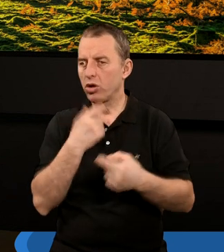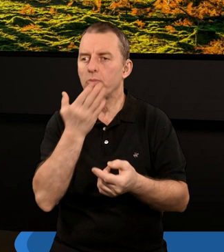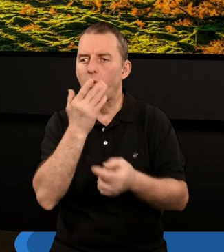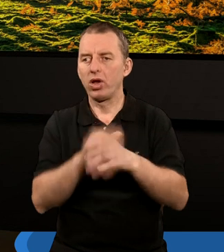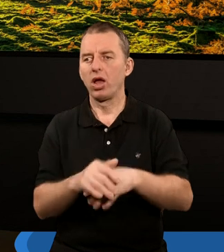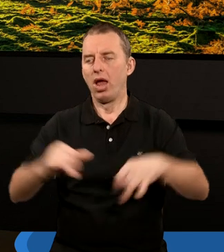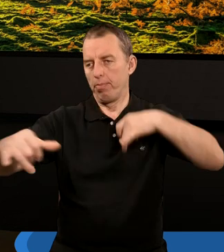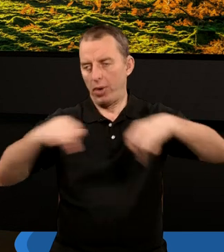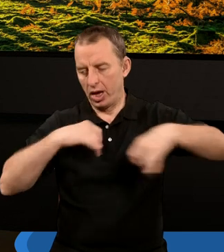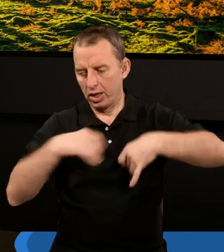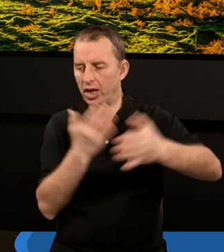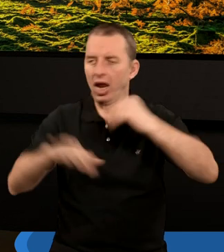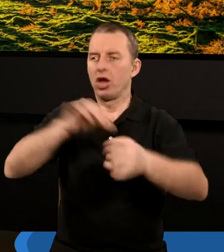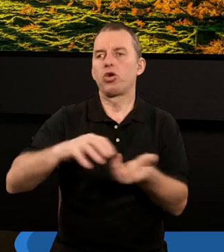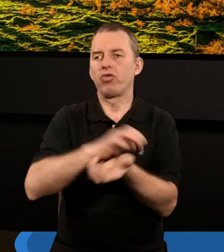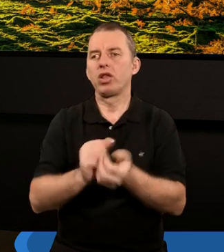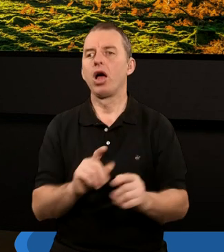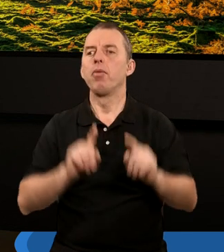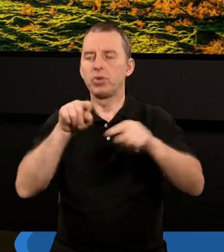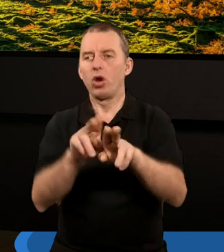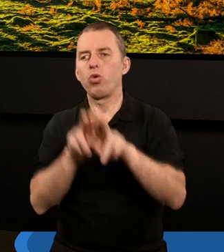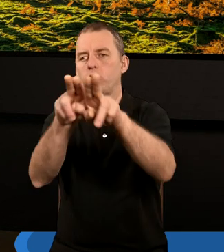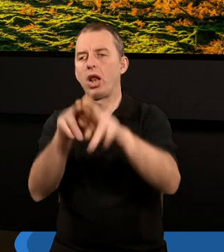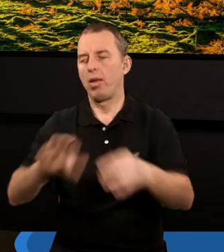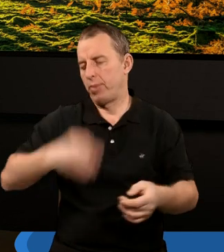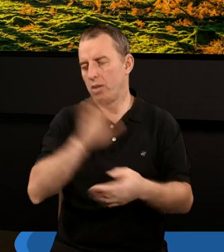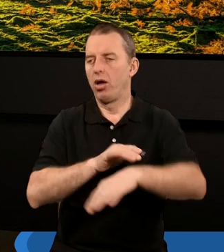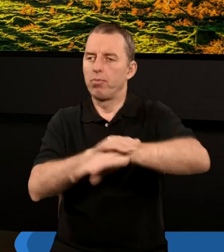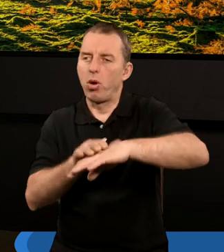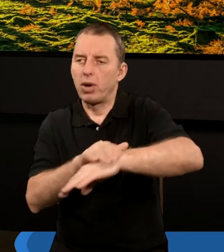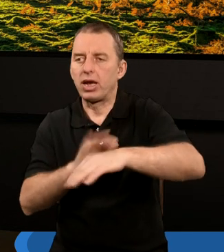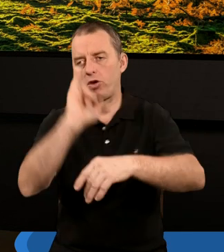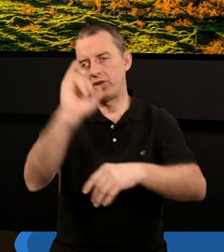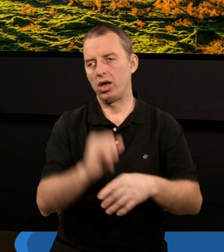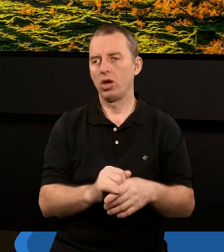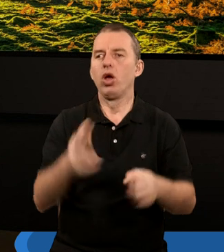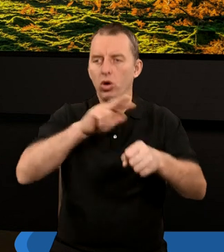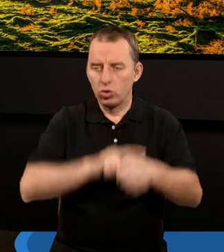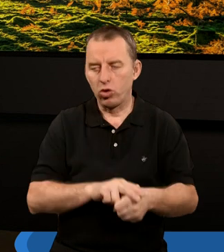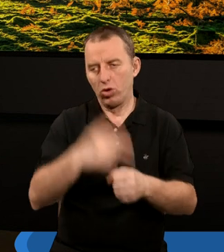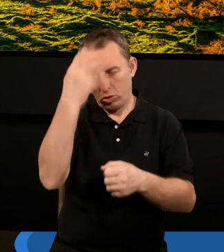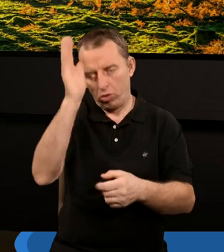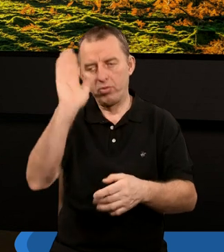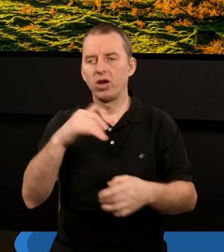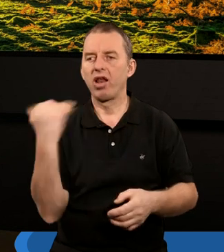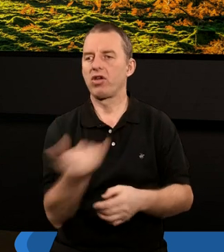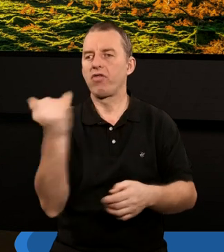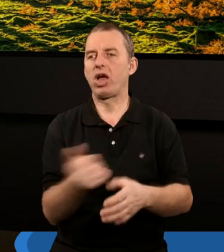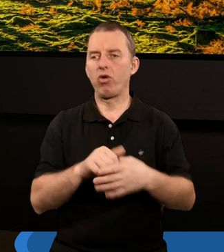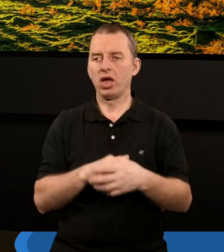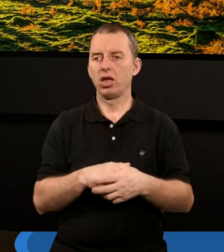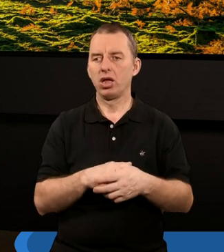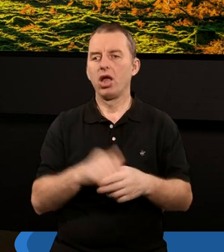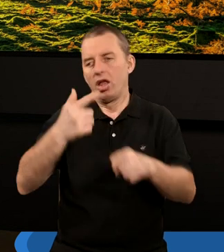mówiąc Panowanie nad światem przypadło w udziale Panu naszemu i pomazańcowi Jego i królować będzie na wieki wieków.